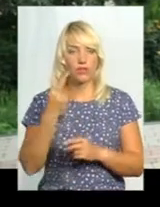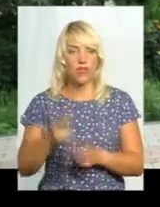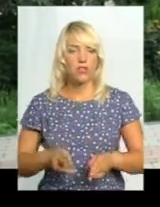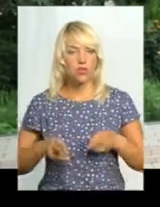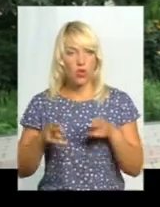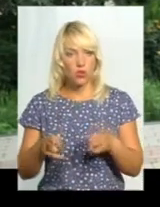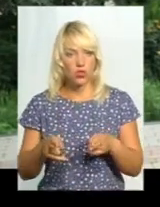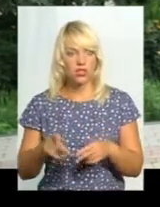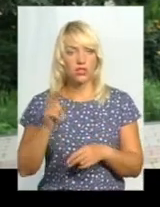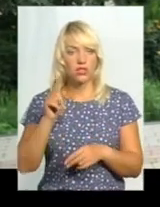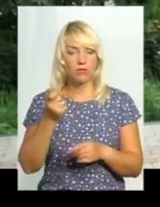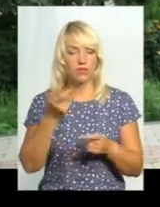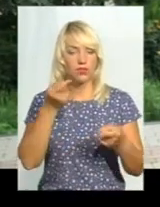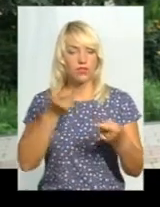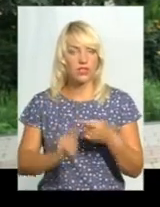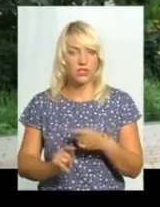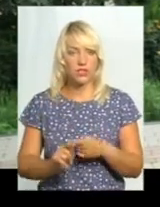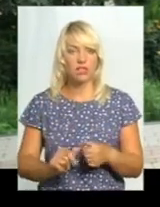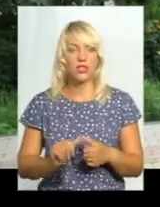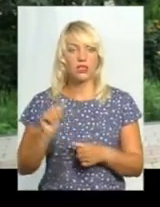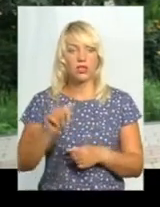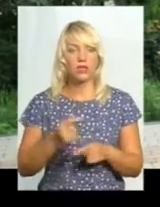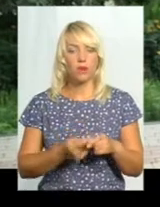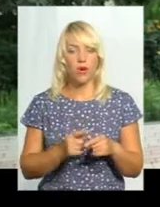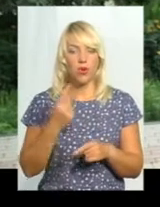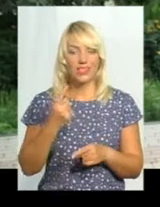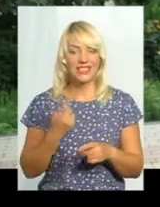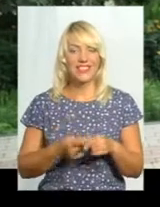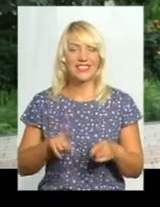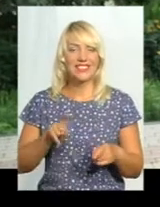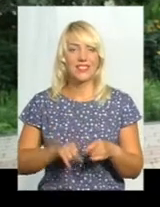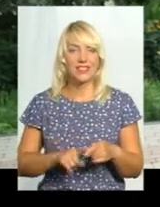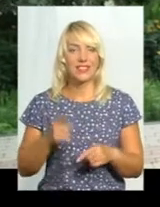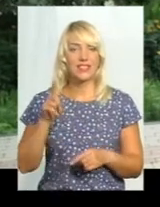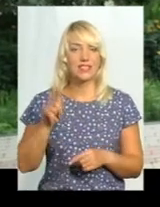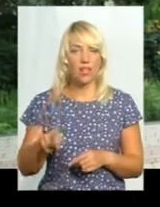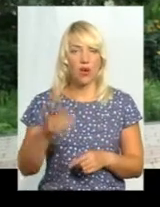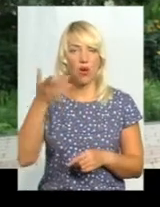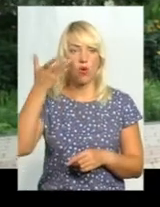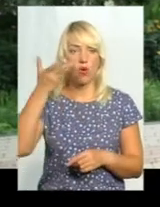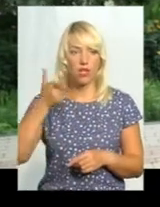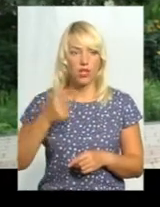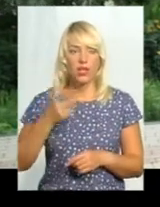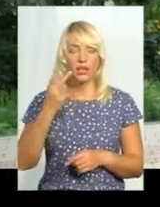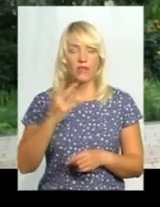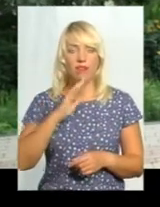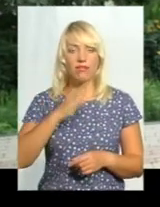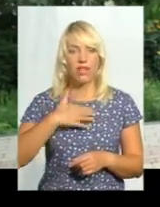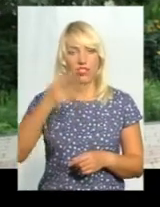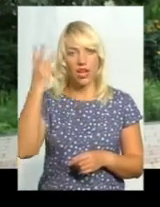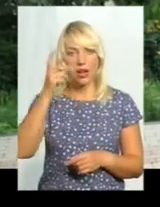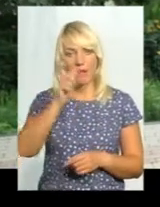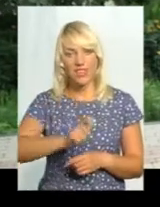проте там трошки відрізняються. Зокрема, це один з них, це коли два наші хмельничани